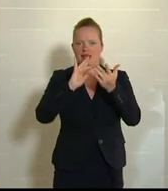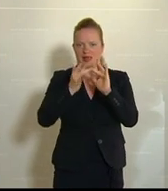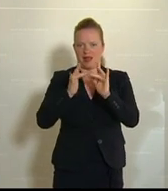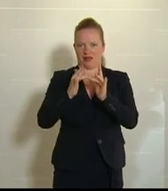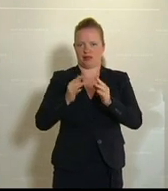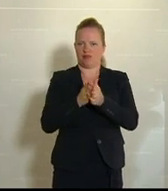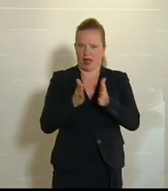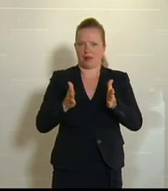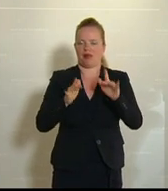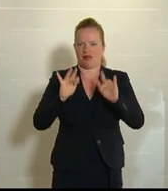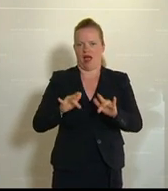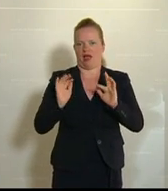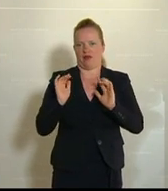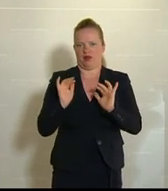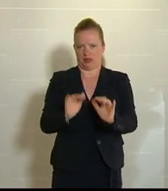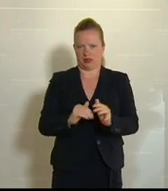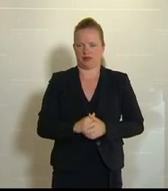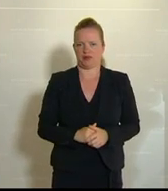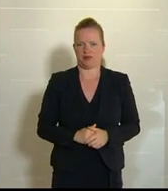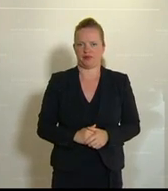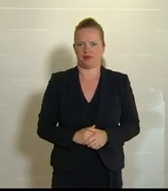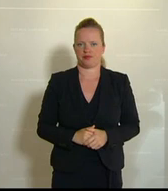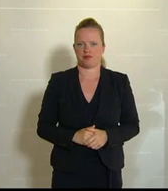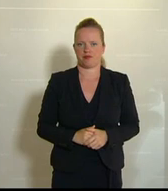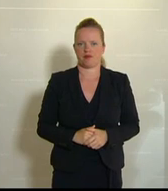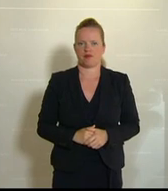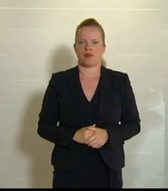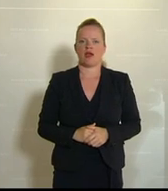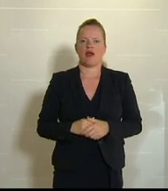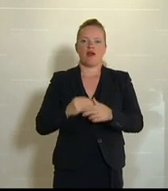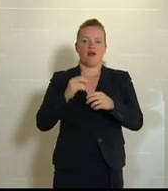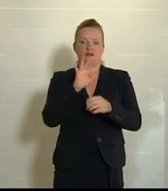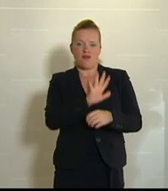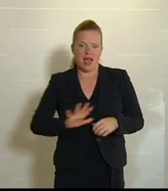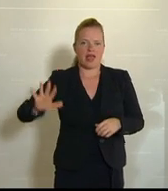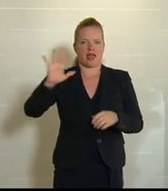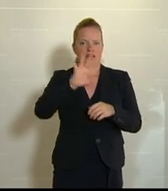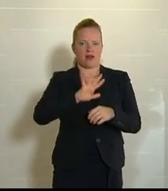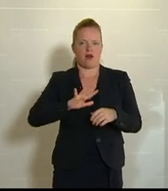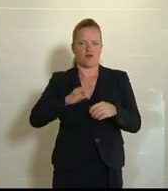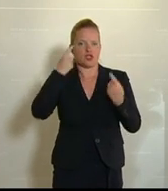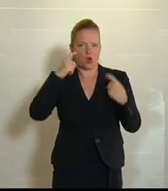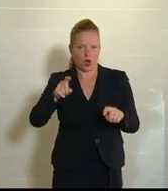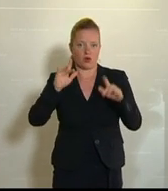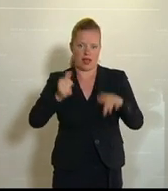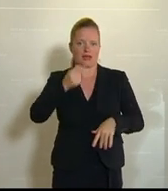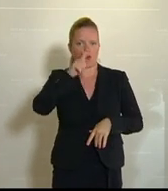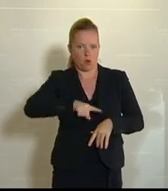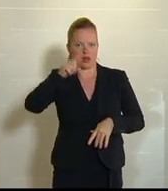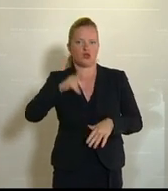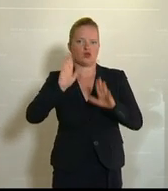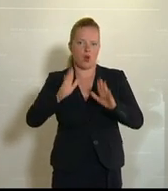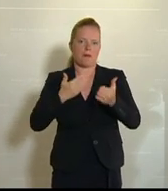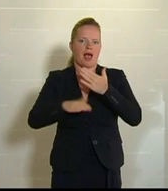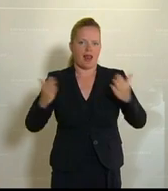Darüber hinaus wird die Finanzierung der Investitionen in die Flächenversorgung in den ersten Monaten erleichtert, auch ein wichtiger Schritt